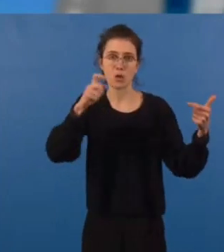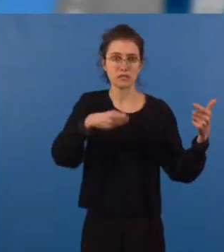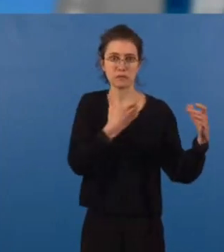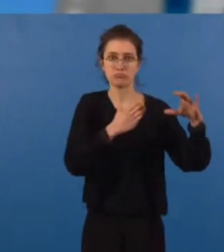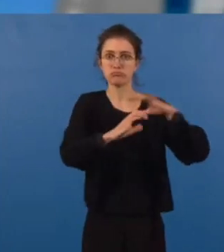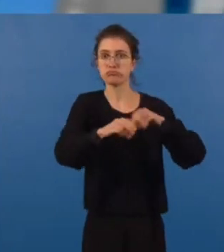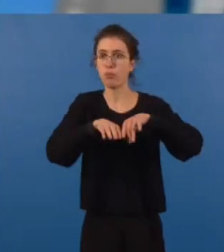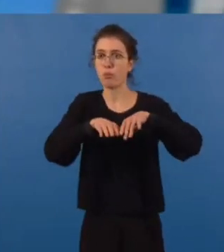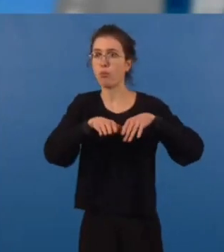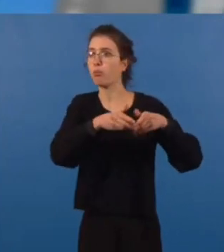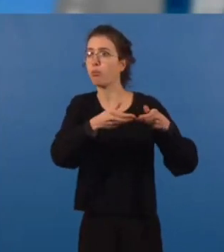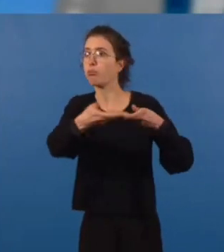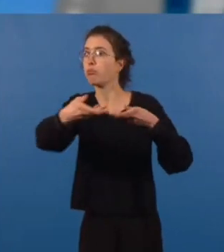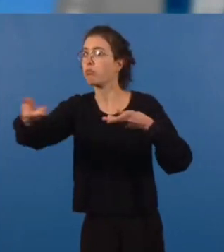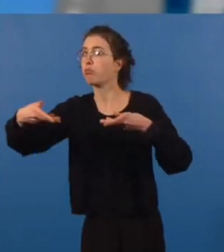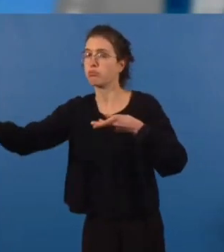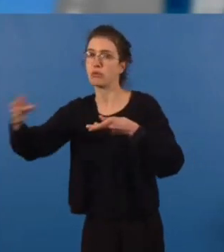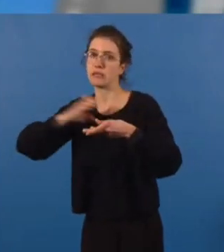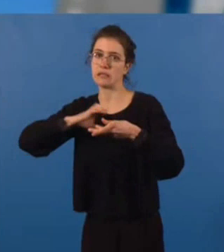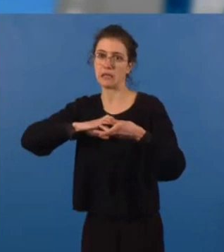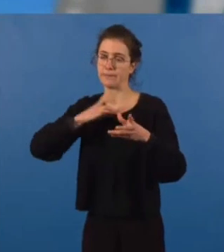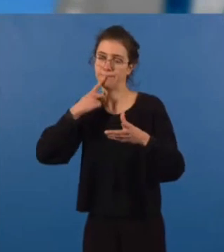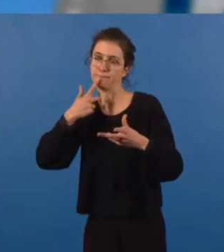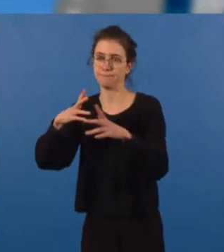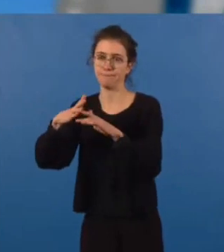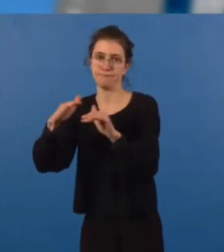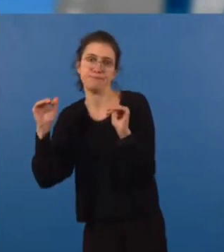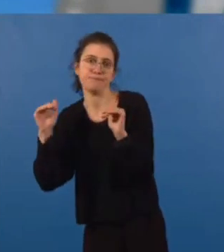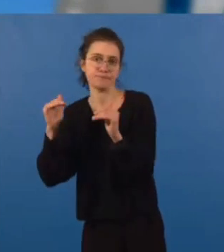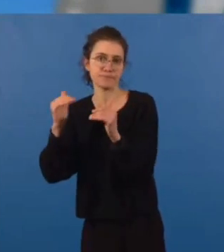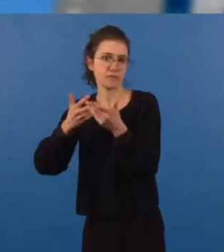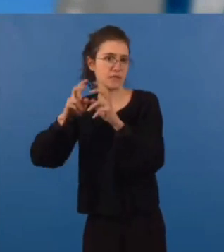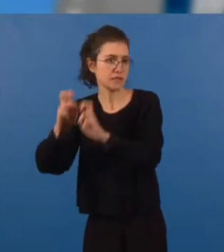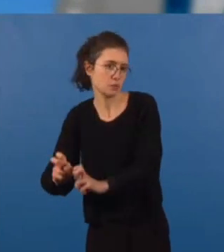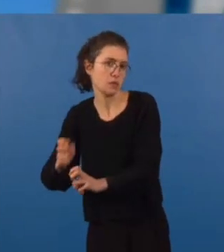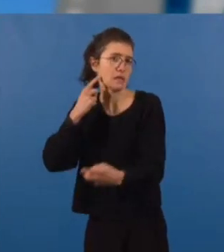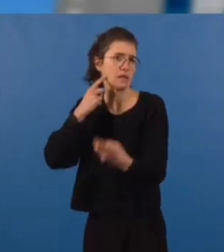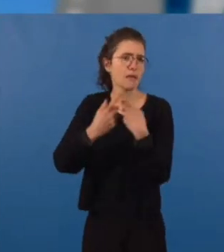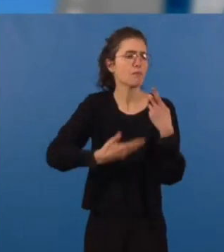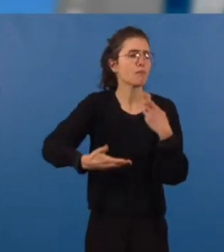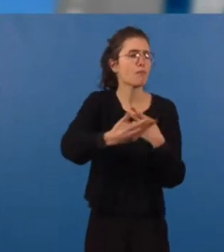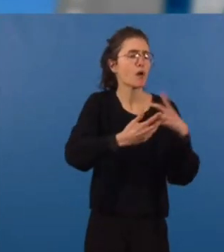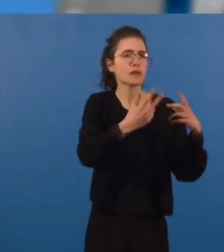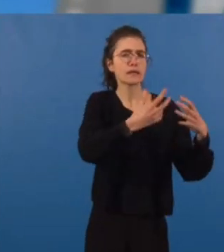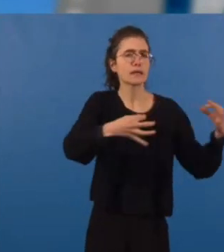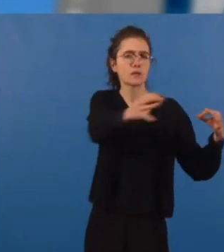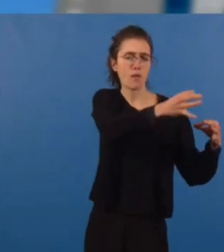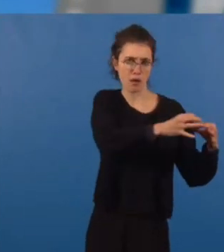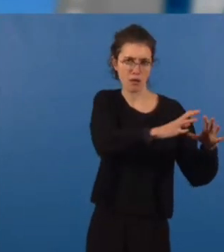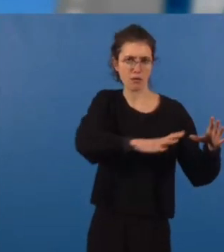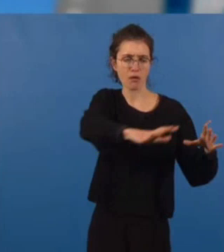-responsabilité de nos marchés publics. Pour ce qui est de l'aspect nourricier du territoire, nous